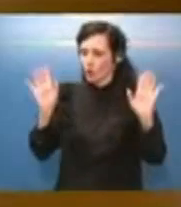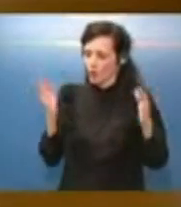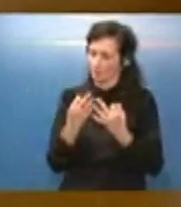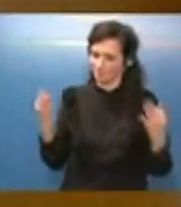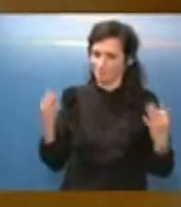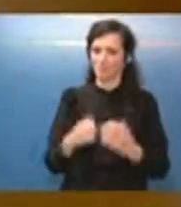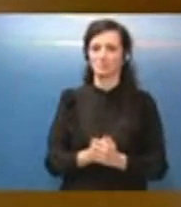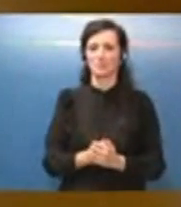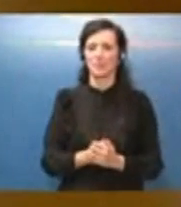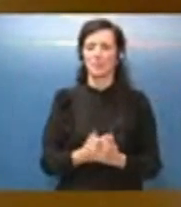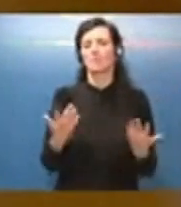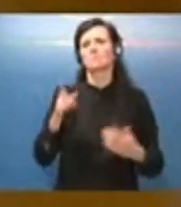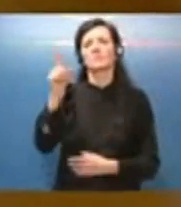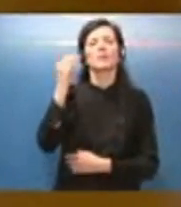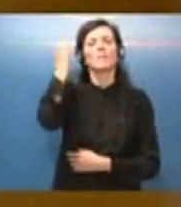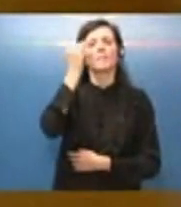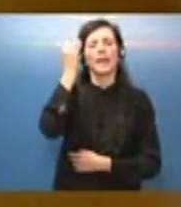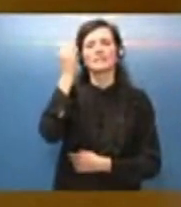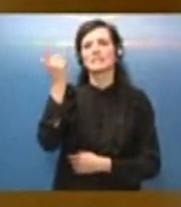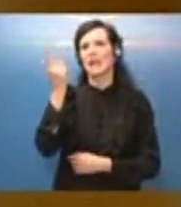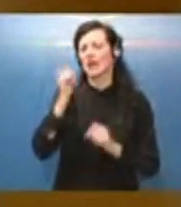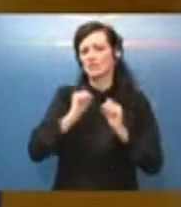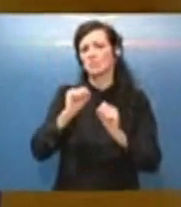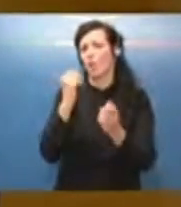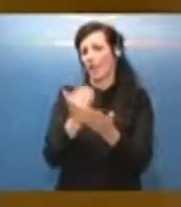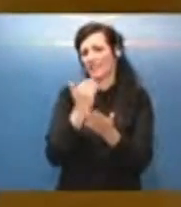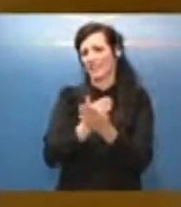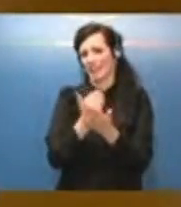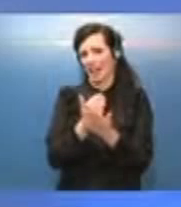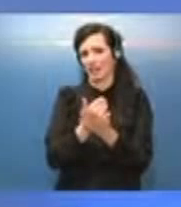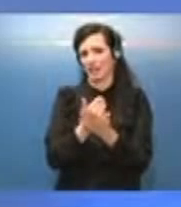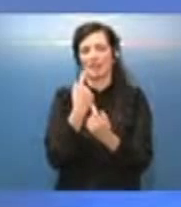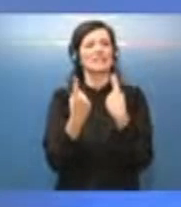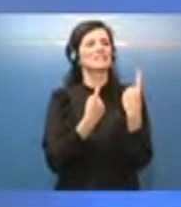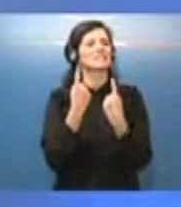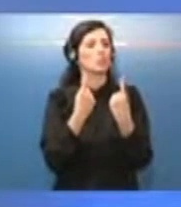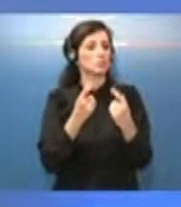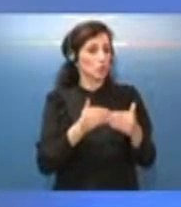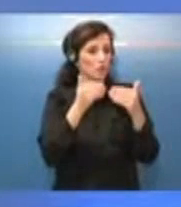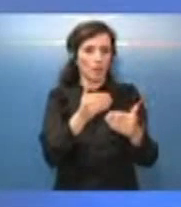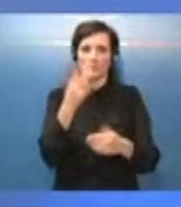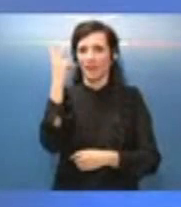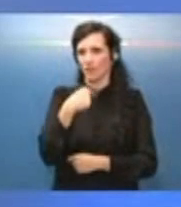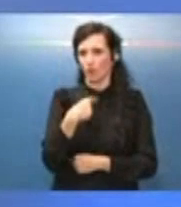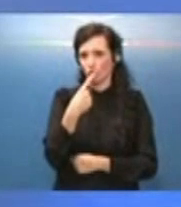comunque diciamo pensa che si potrebbe anche evitare ci potrebbero essere condizioni per evitare non ho detto neanche questo